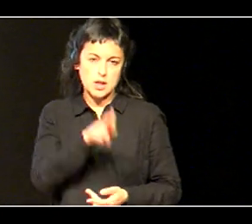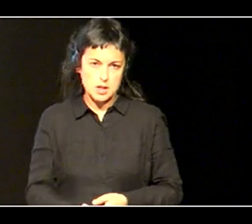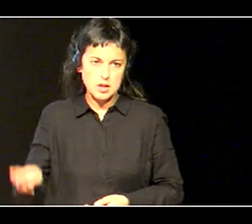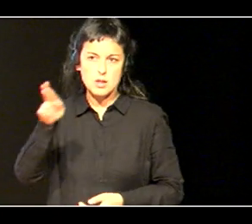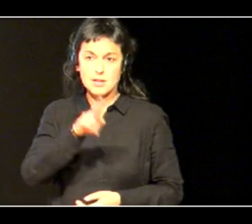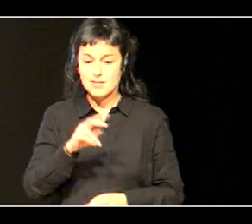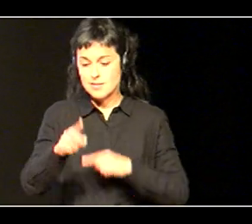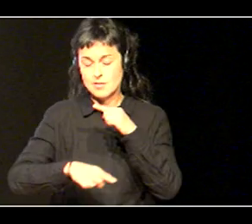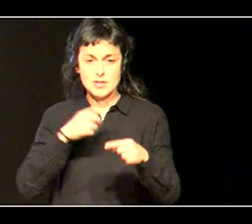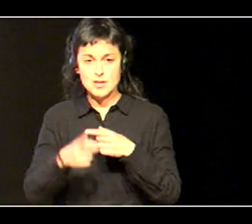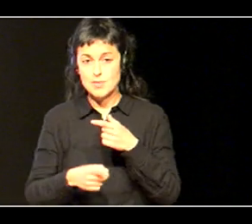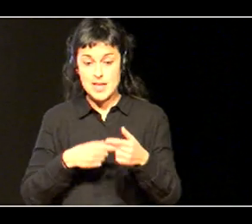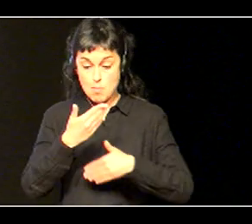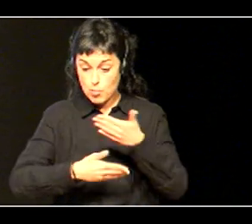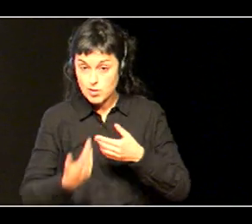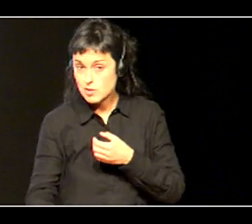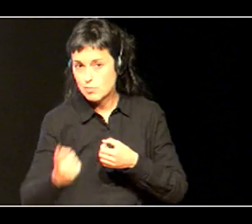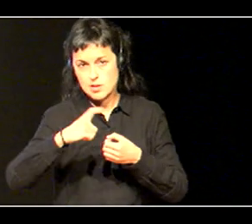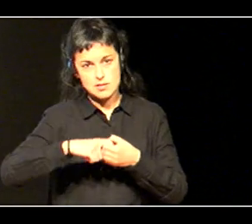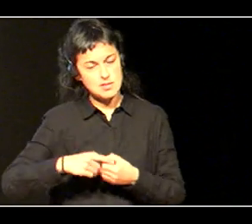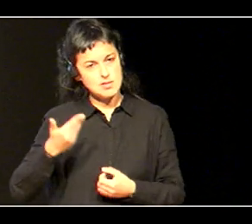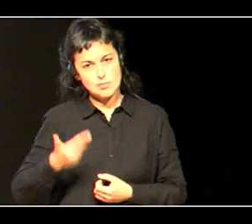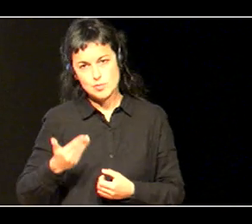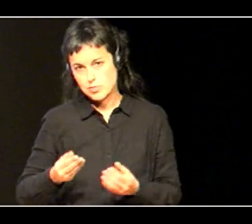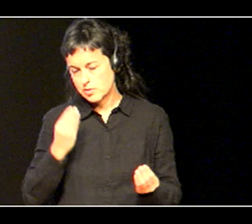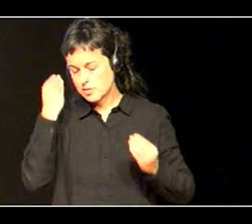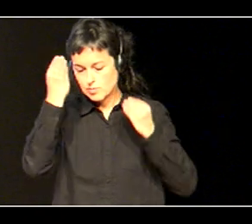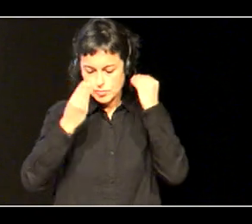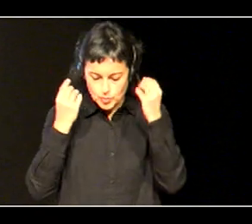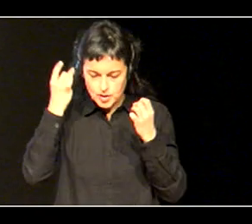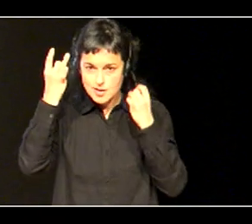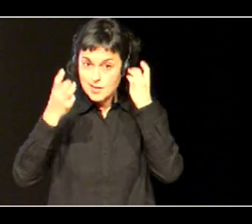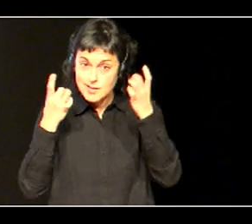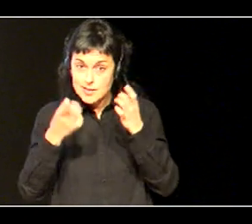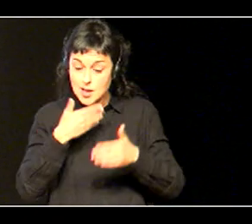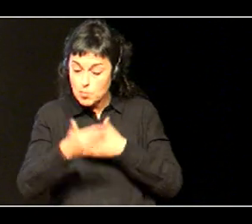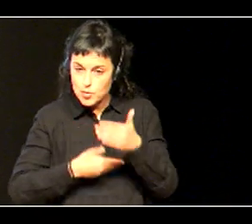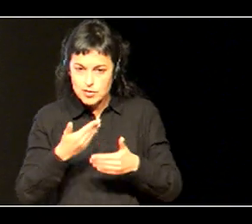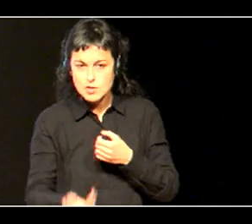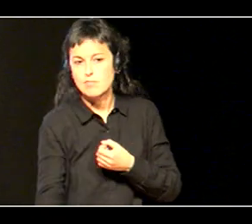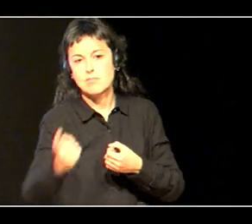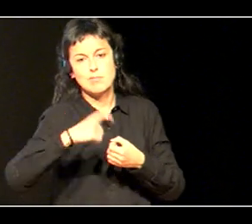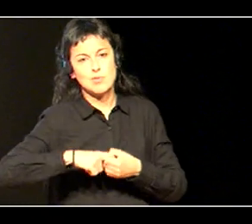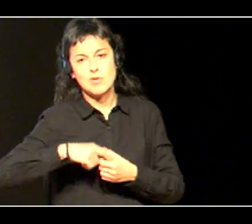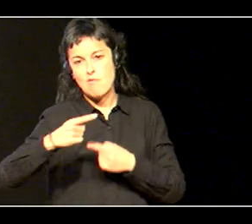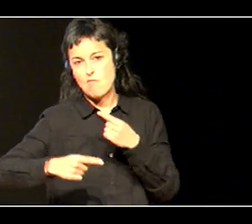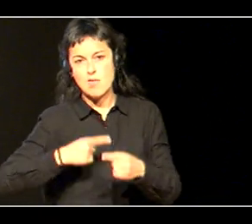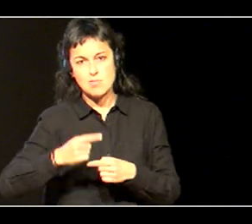prozesu honetan ausunarketa ekintza eta prestakuntza prozesu honetan ezin besteko adelako